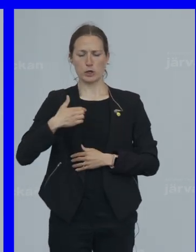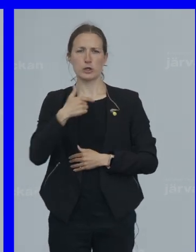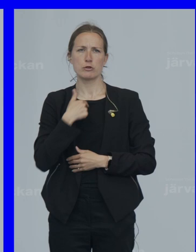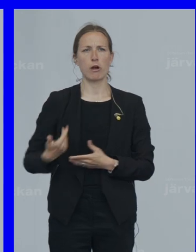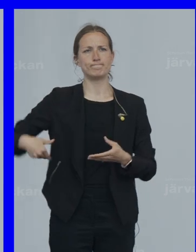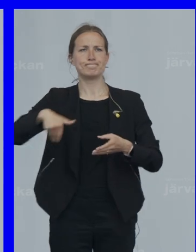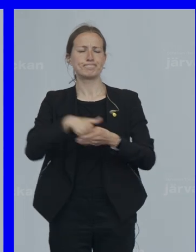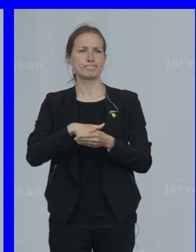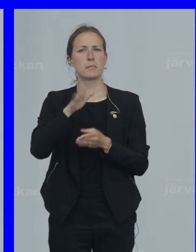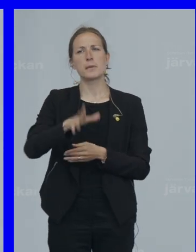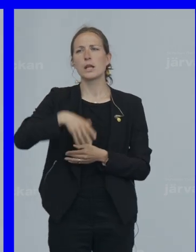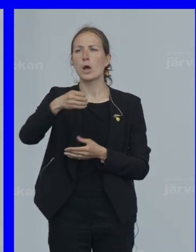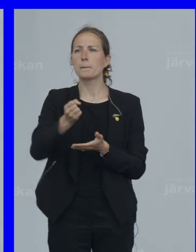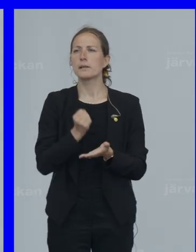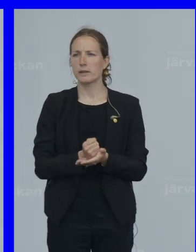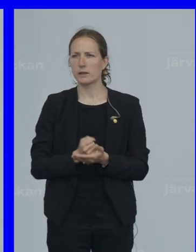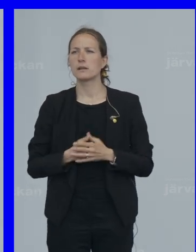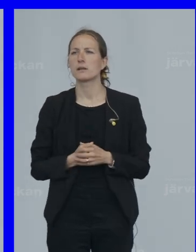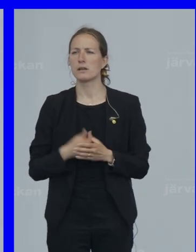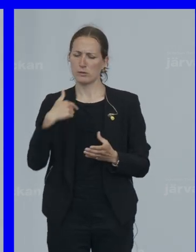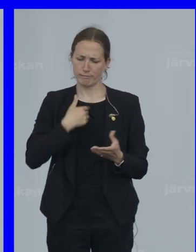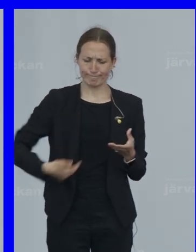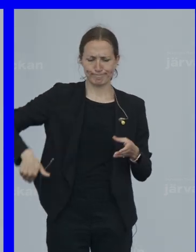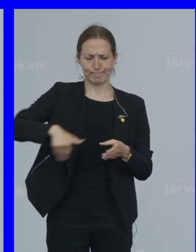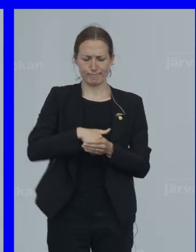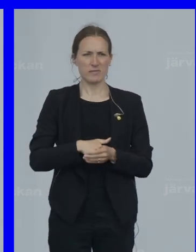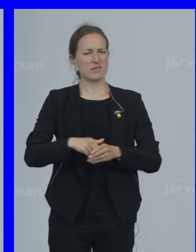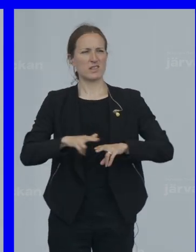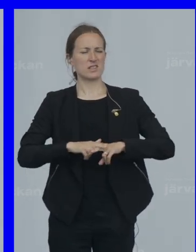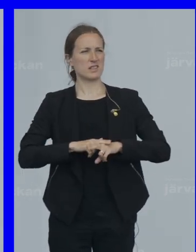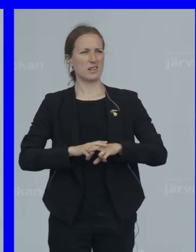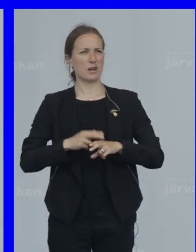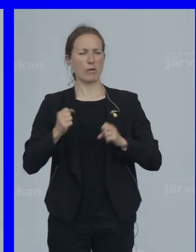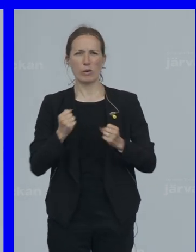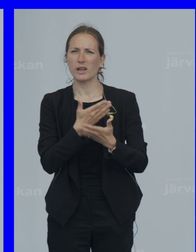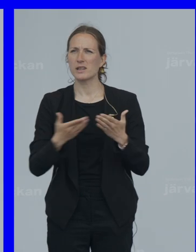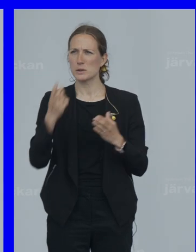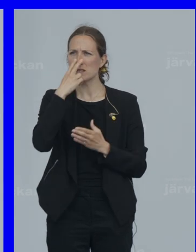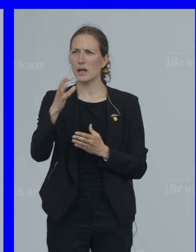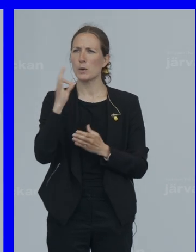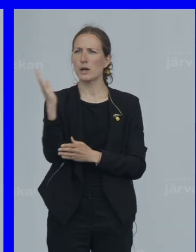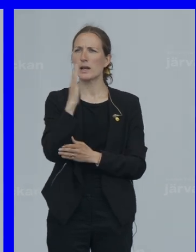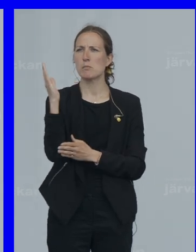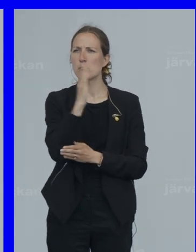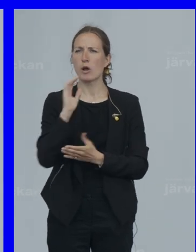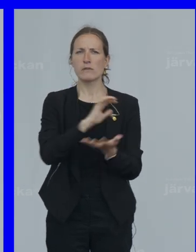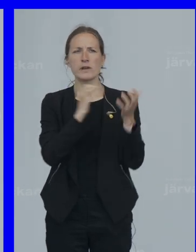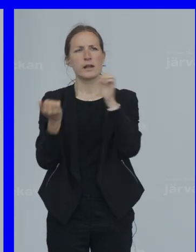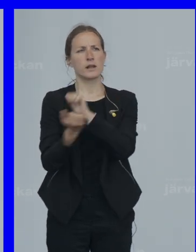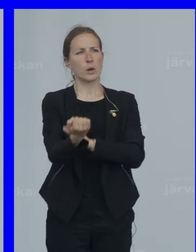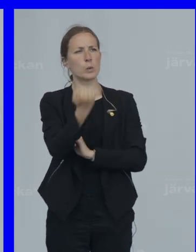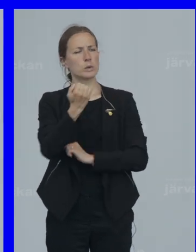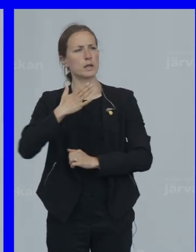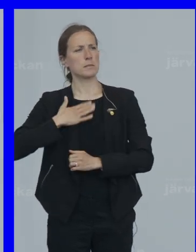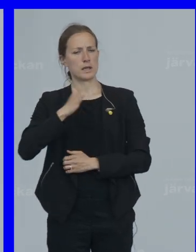Miljöpartiet Jag gick med för att jag inte stod ut med Hur klimatförändringarna hotade mina barns framtid